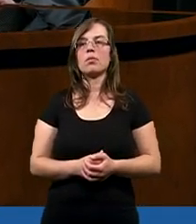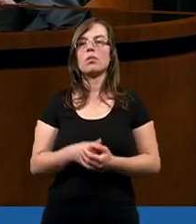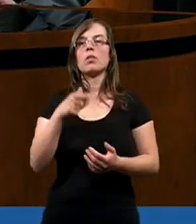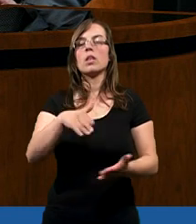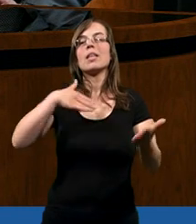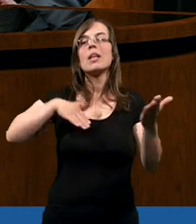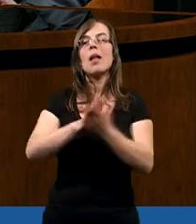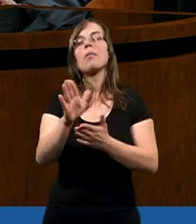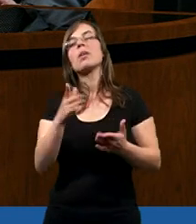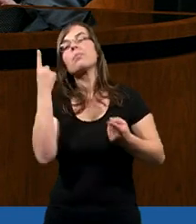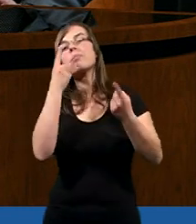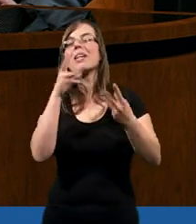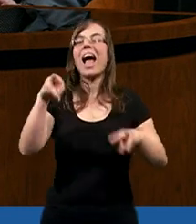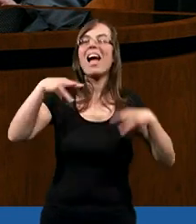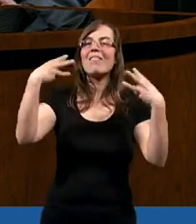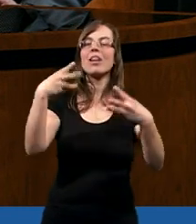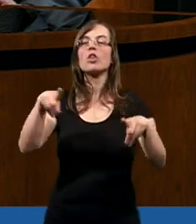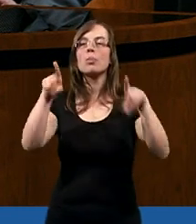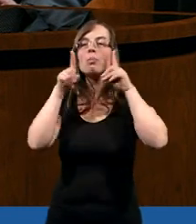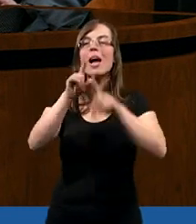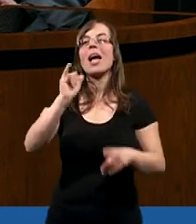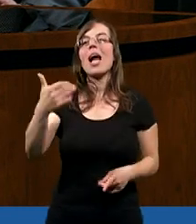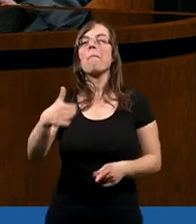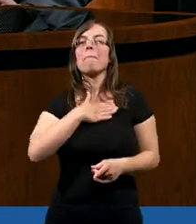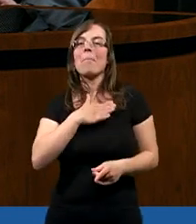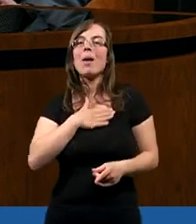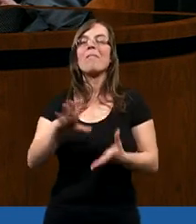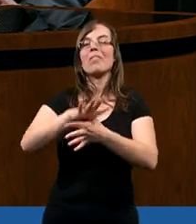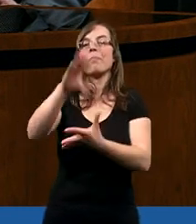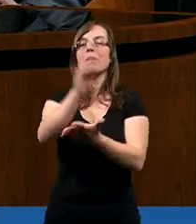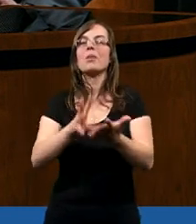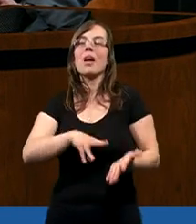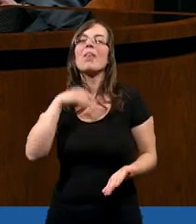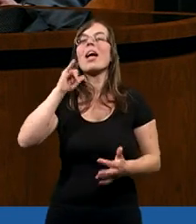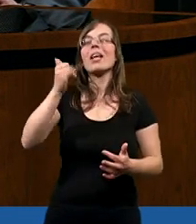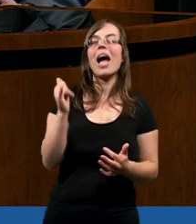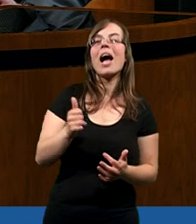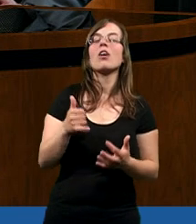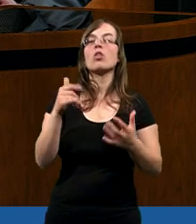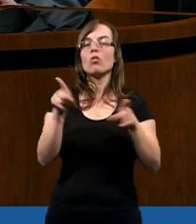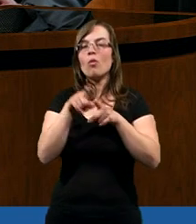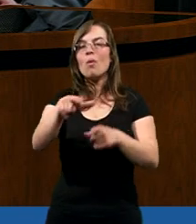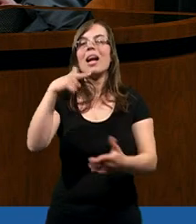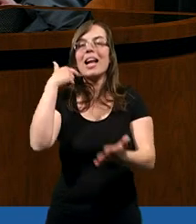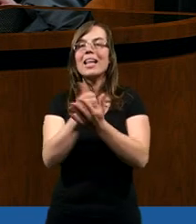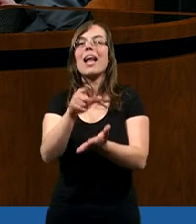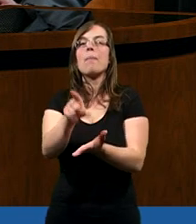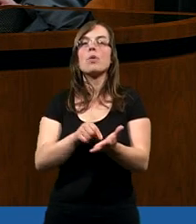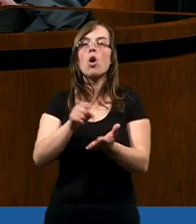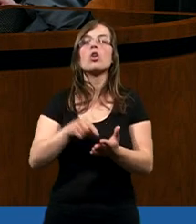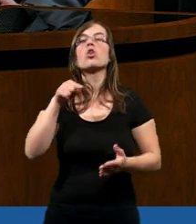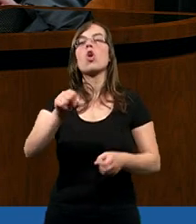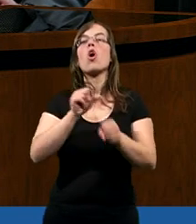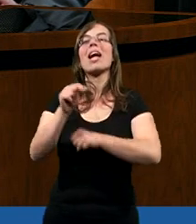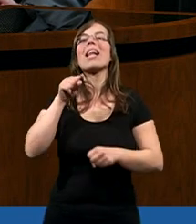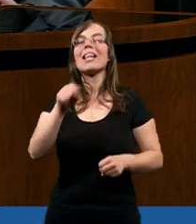Najważniejszym zagadnieniem, najważniejszą prawdą, jaką mamy w Piśmie Świętym i jaka jest również w Listach Piotra,